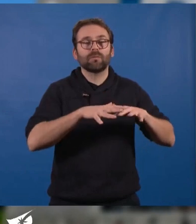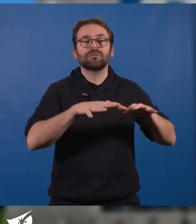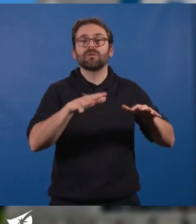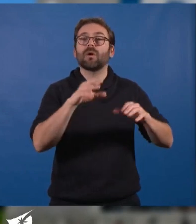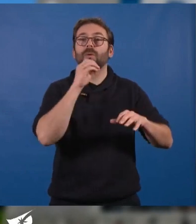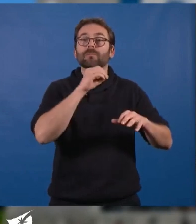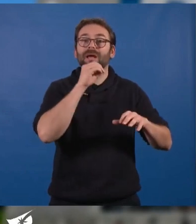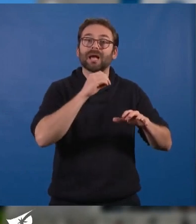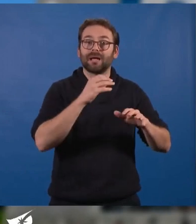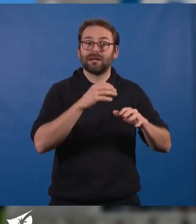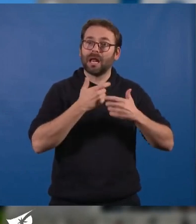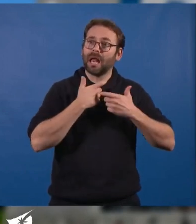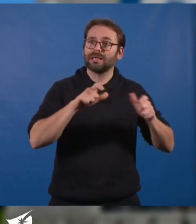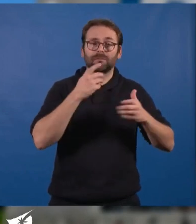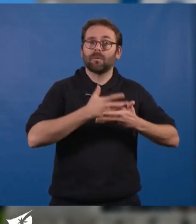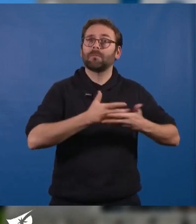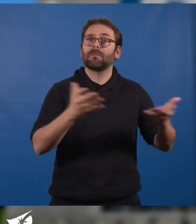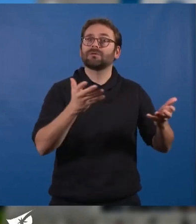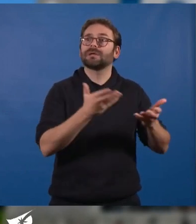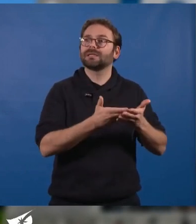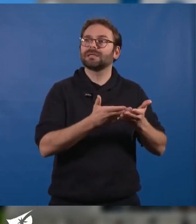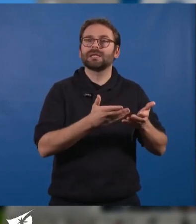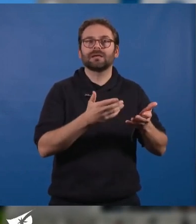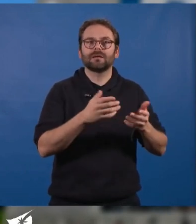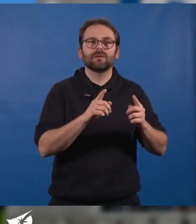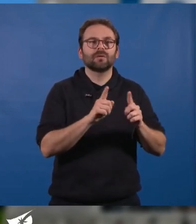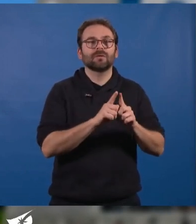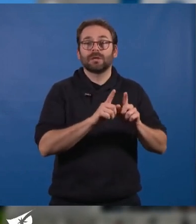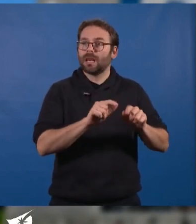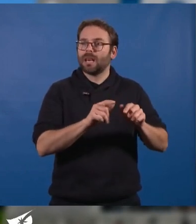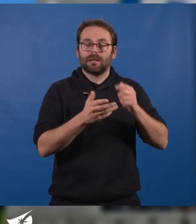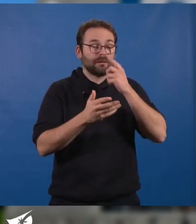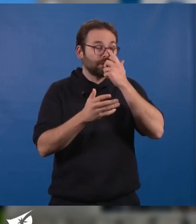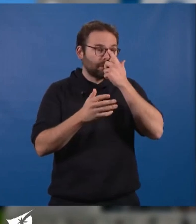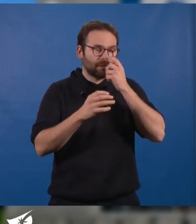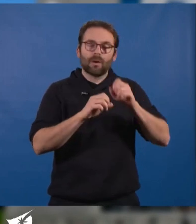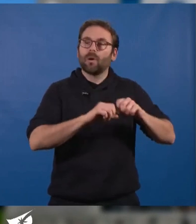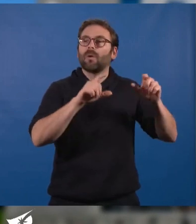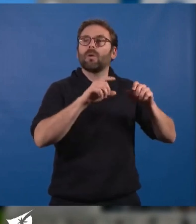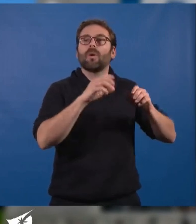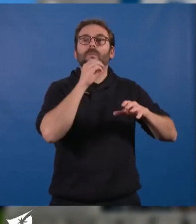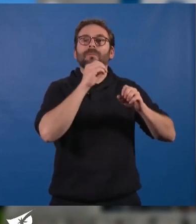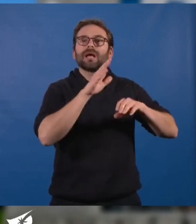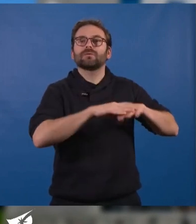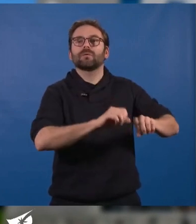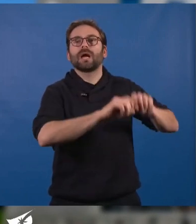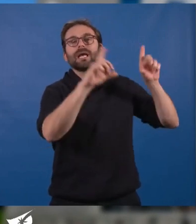opéra, lui permettre d'être accessible au plus grand nombre, avec les opéras sur écran, avec les places qui sont toujours